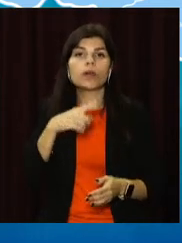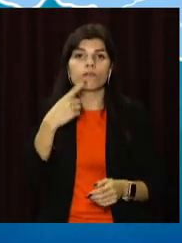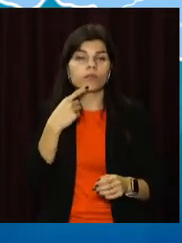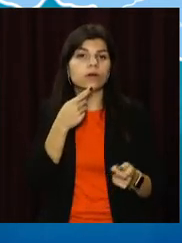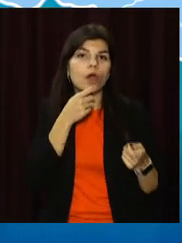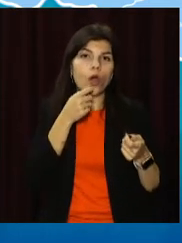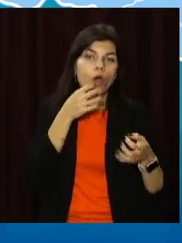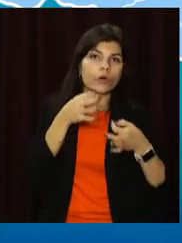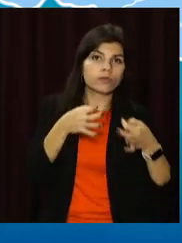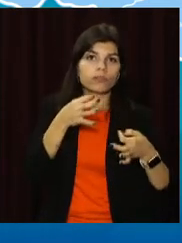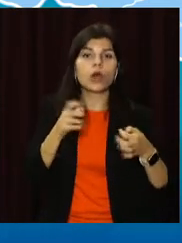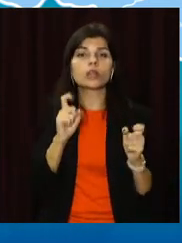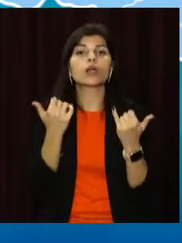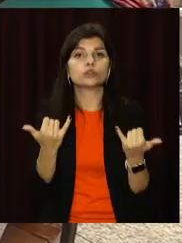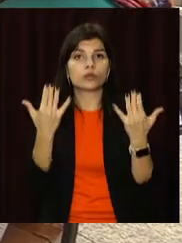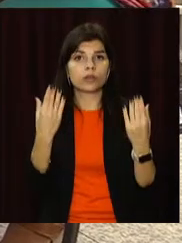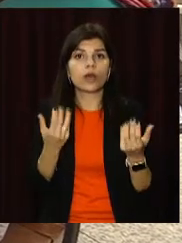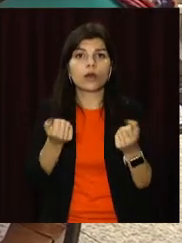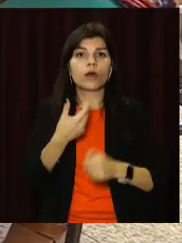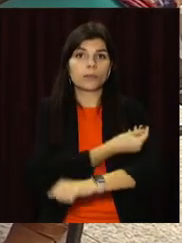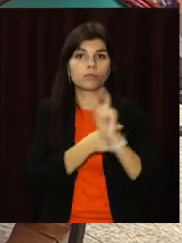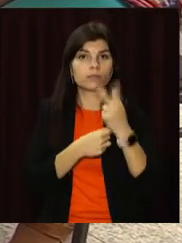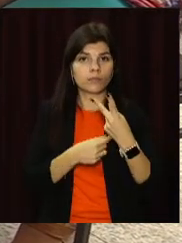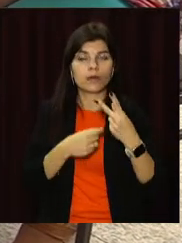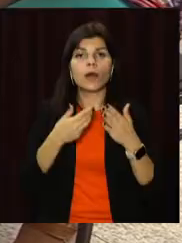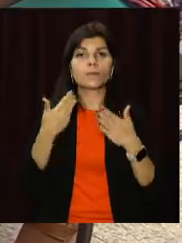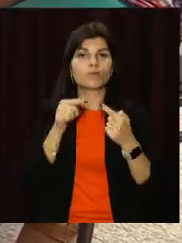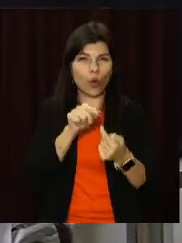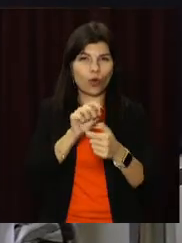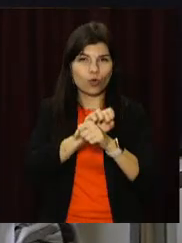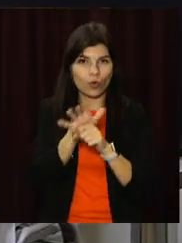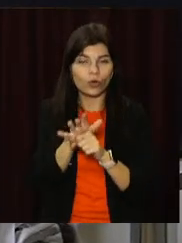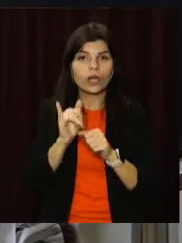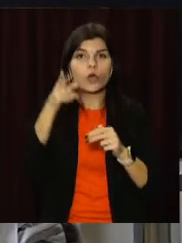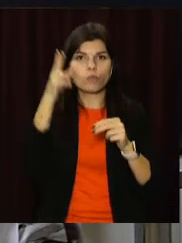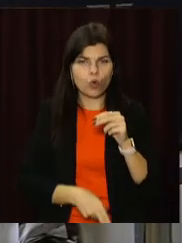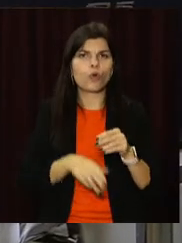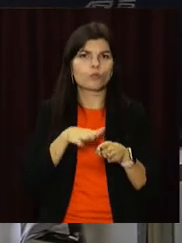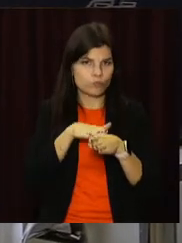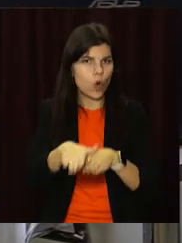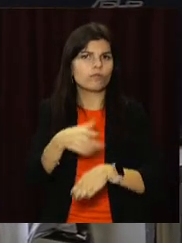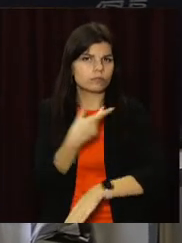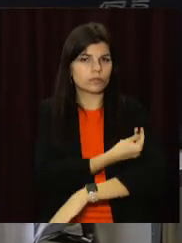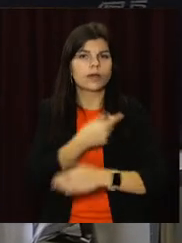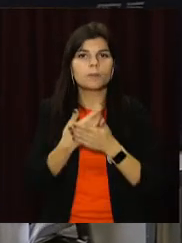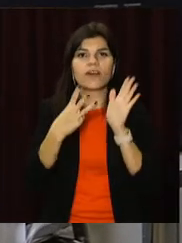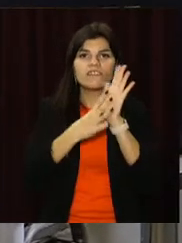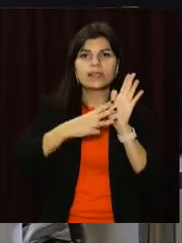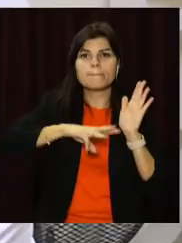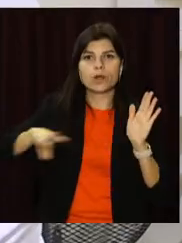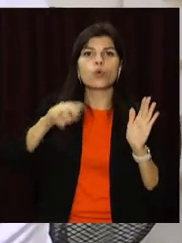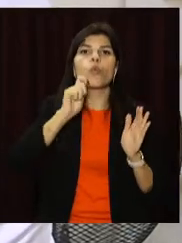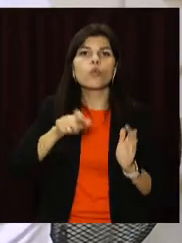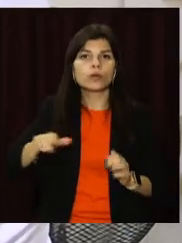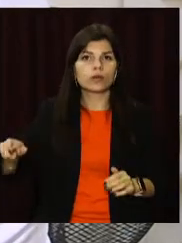обережні прогнози. На сьогодні отримали дві дози вакцини проти ковід та завершили повний курс щеплення понад 8 мільйонів